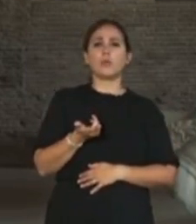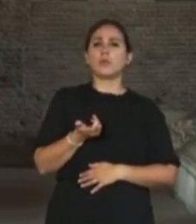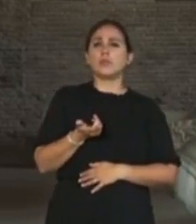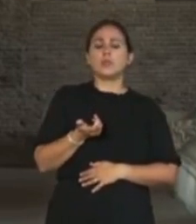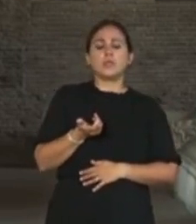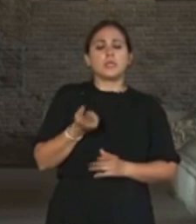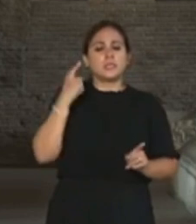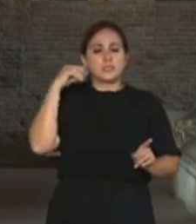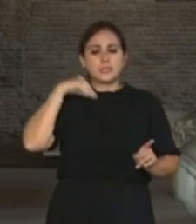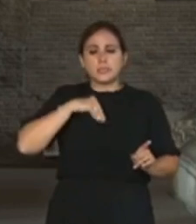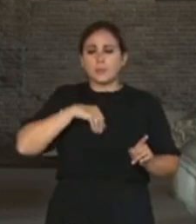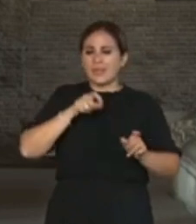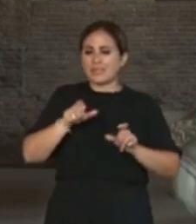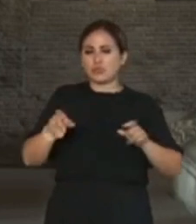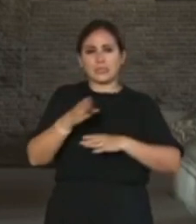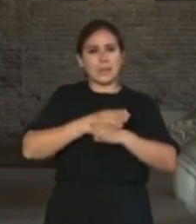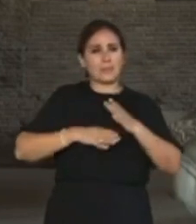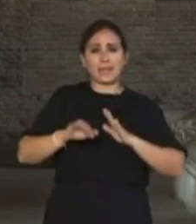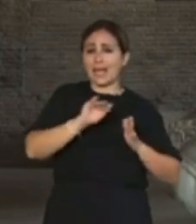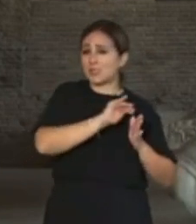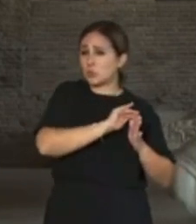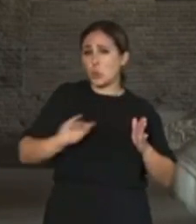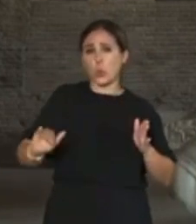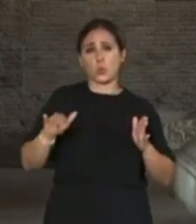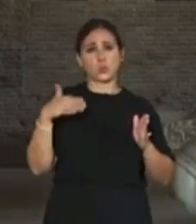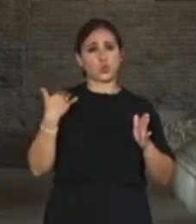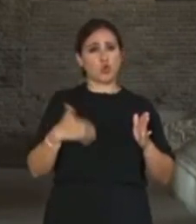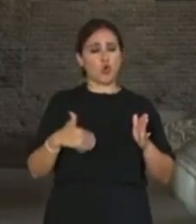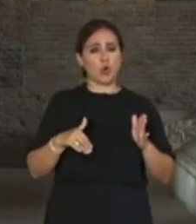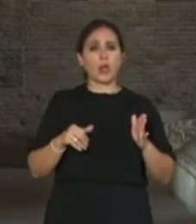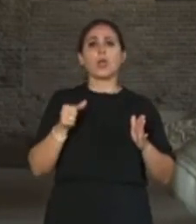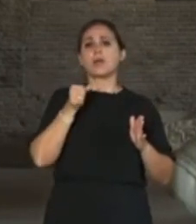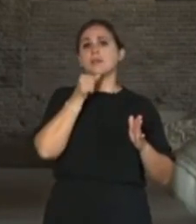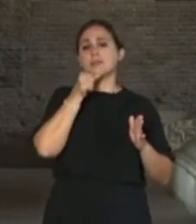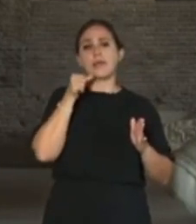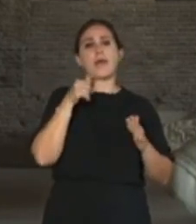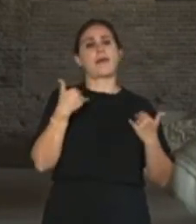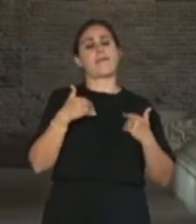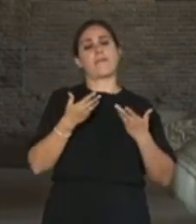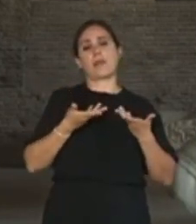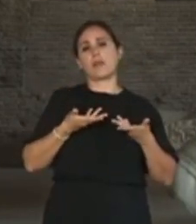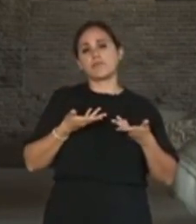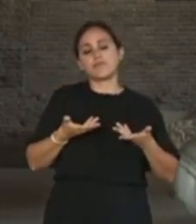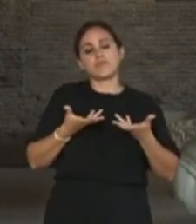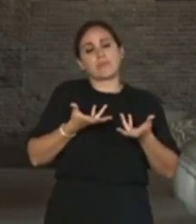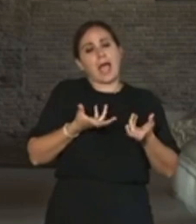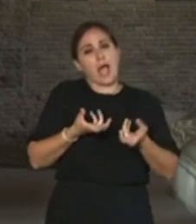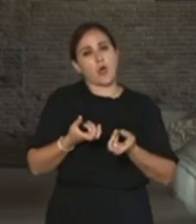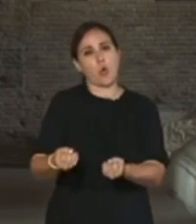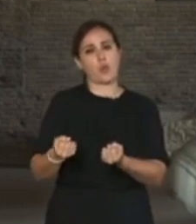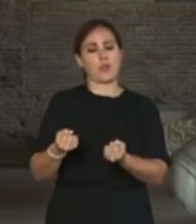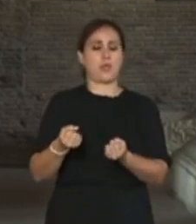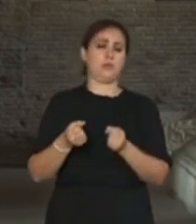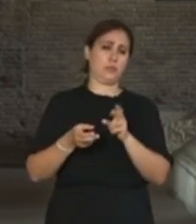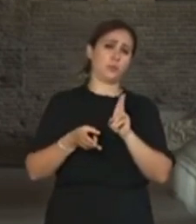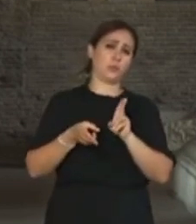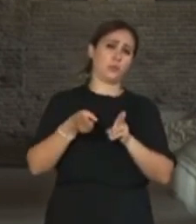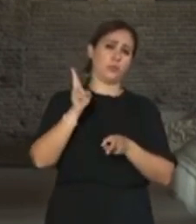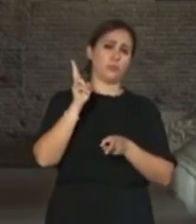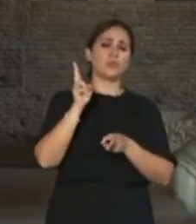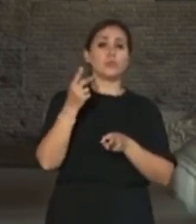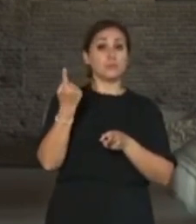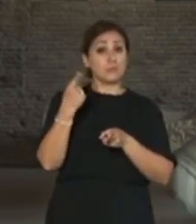disabilità e servirebbe molta più acquaienza, quindi in questo senso occorre una